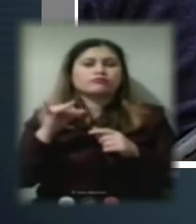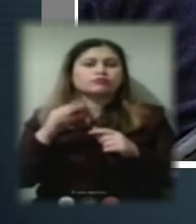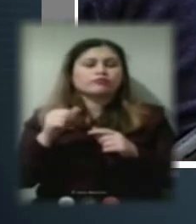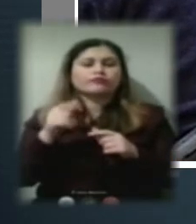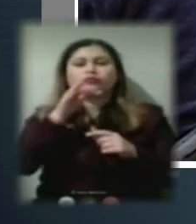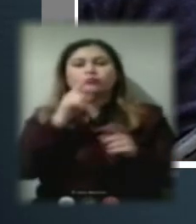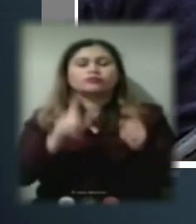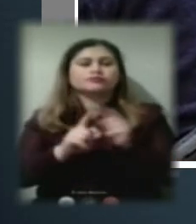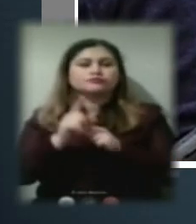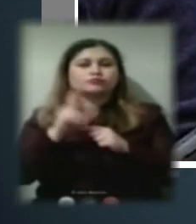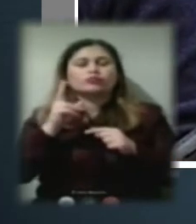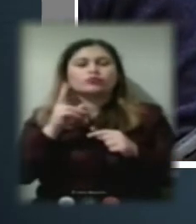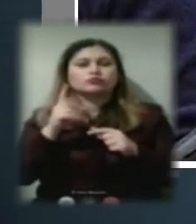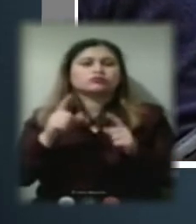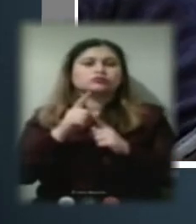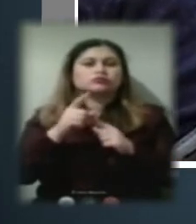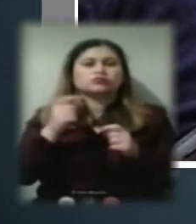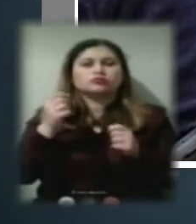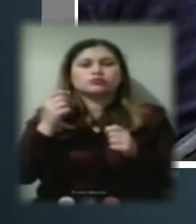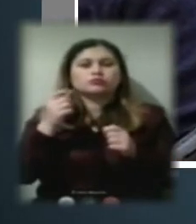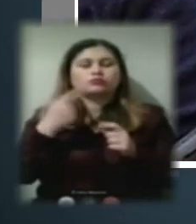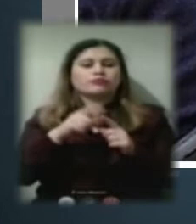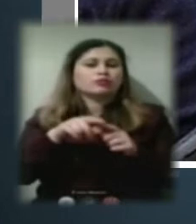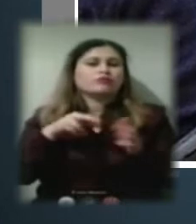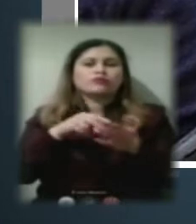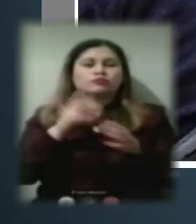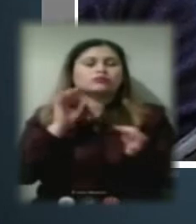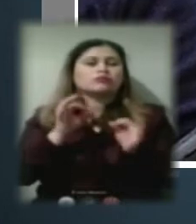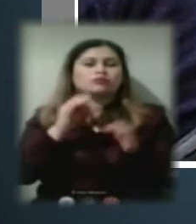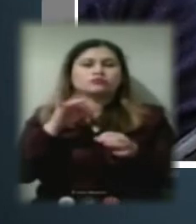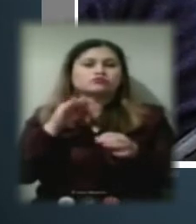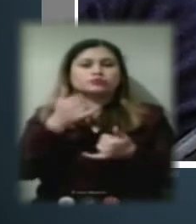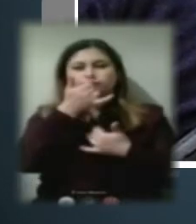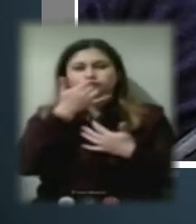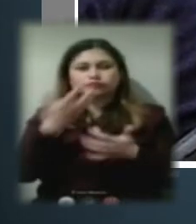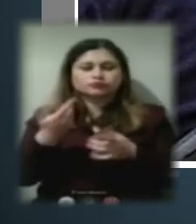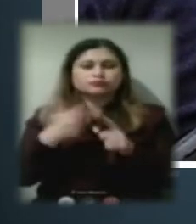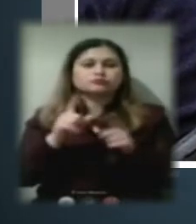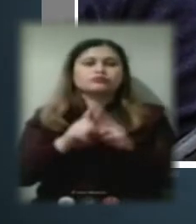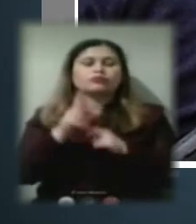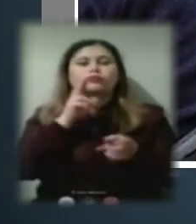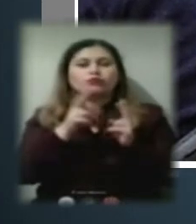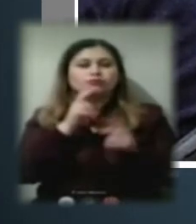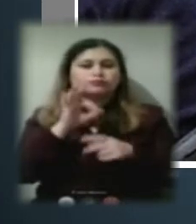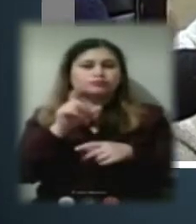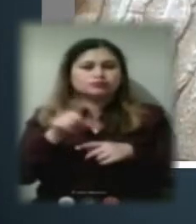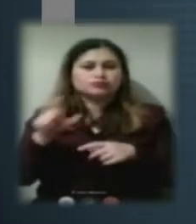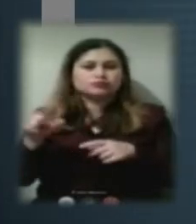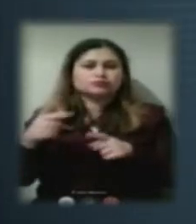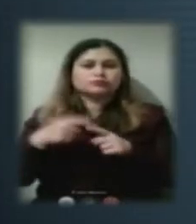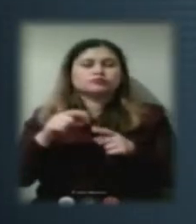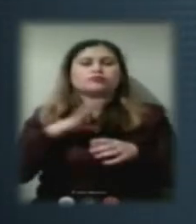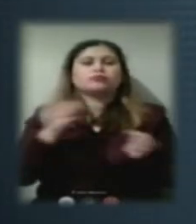вліз, то подрова, то вийти на нормальний режим ми не можемо. Починаються скарги від людей. От подали – холодно.